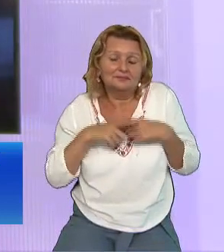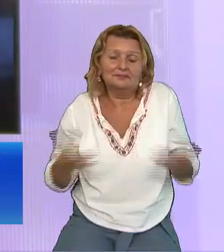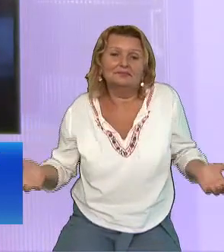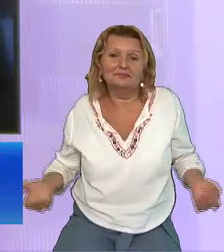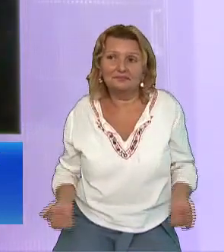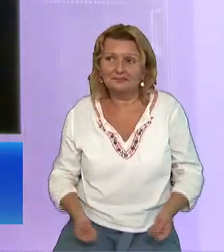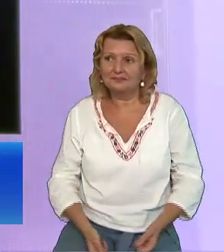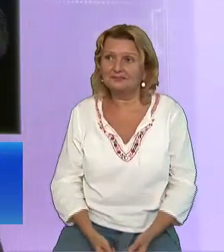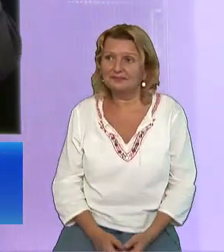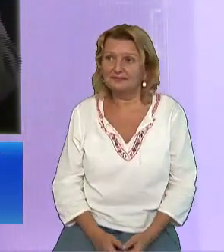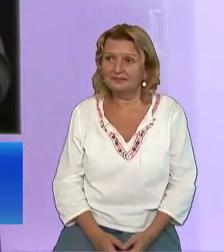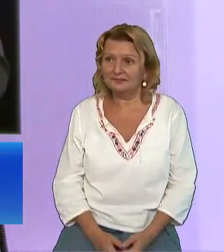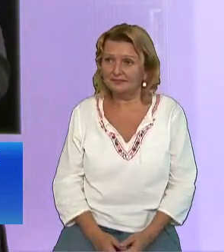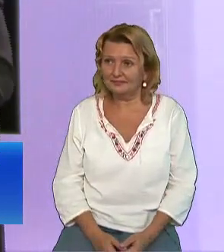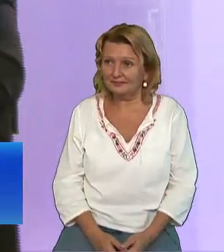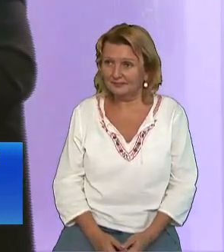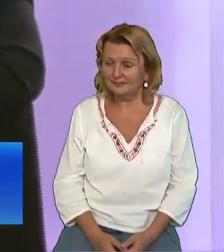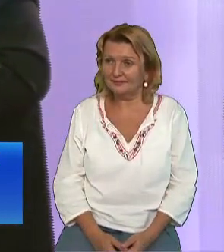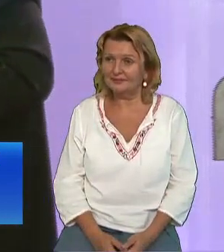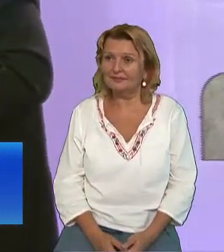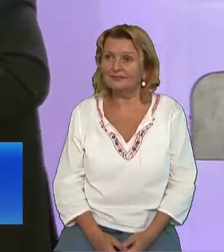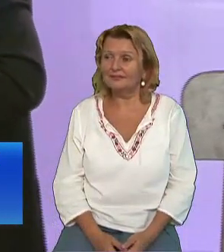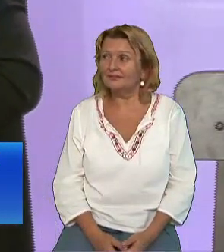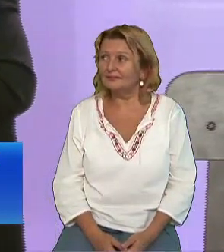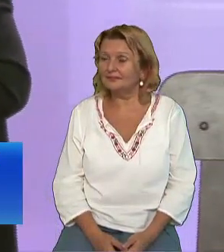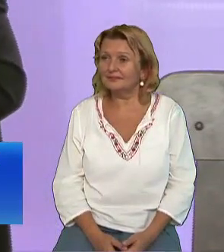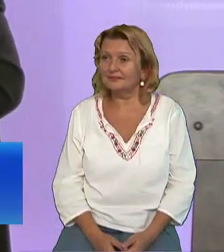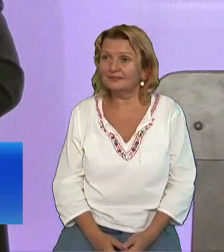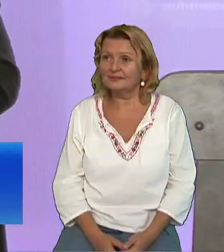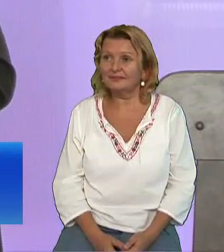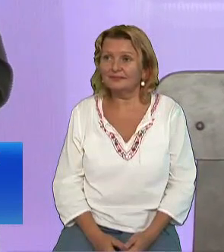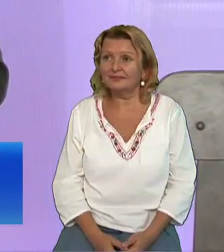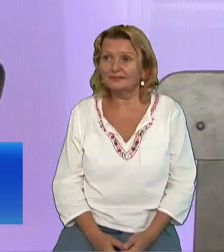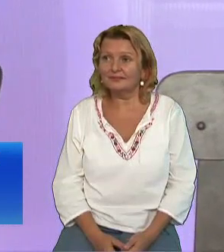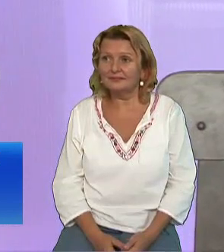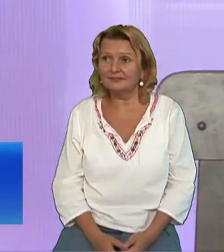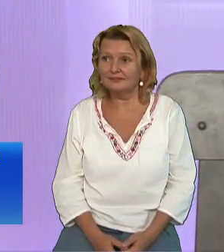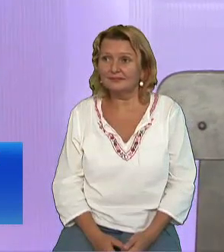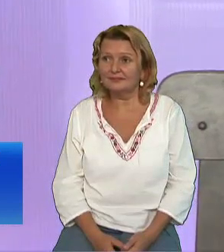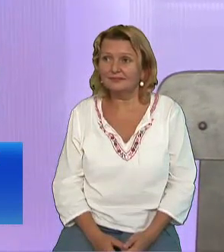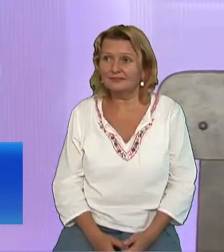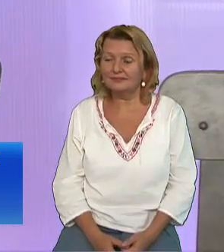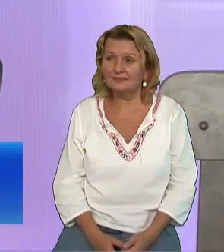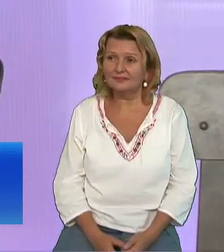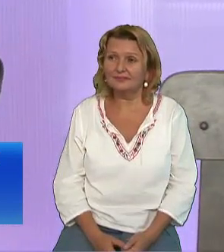de la cameră Are o telecomandă Cu care tot timpul face Ca plasma aceasta să funcționeze